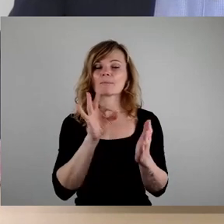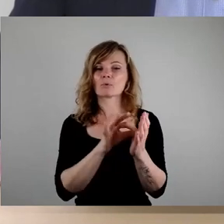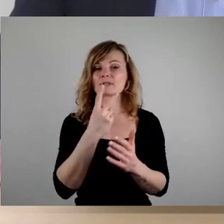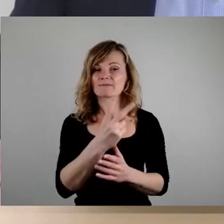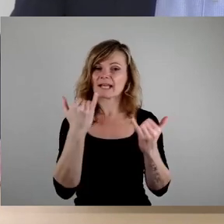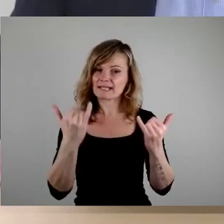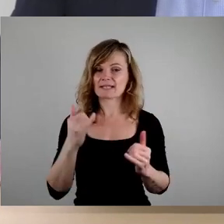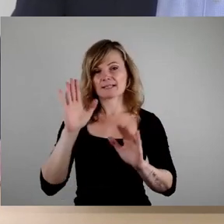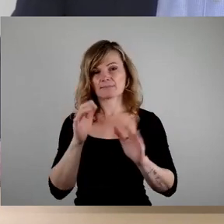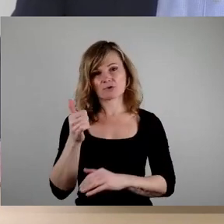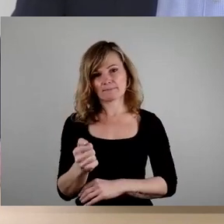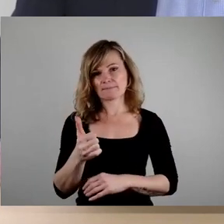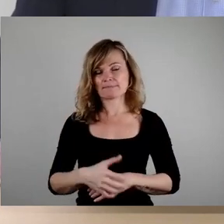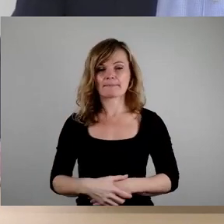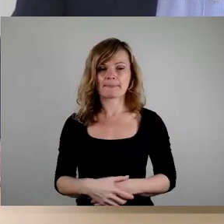Stimmzeichen.